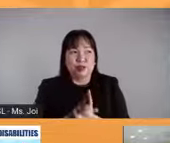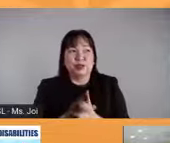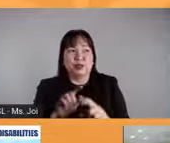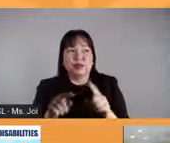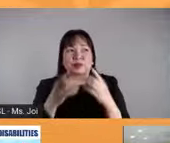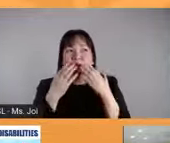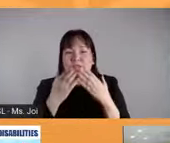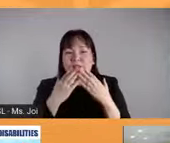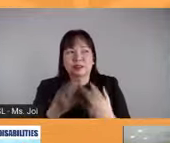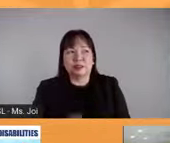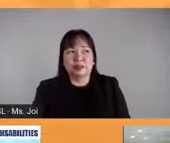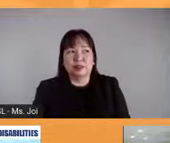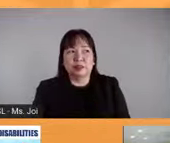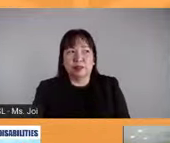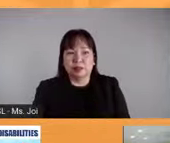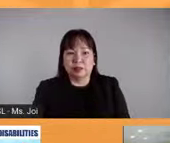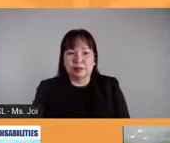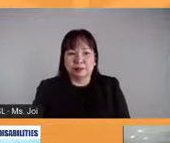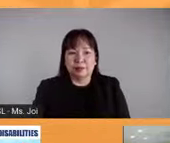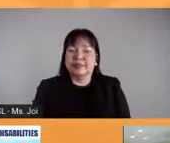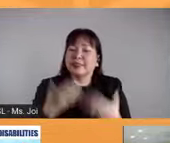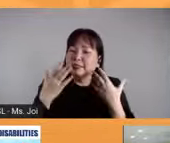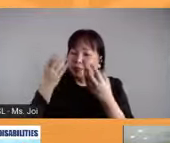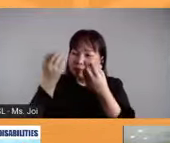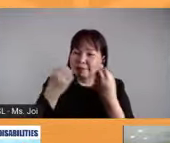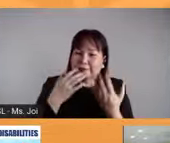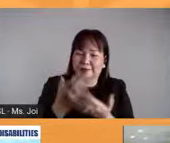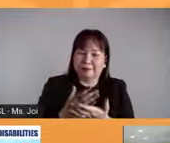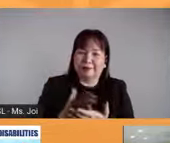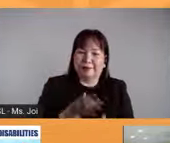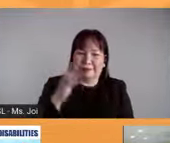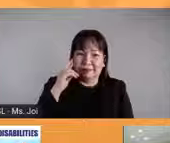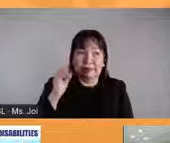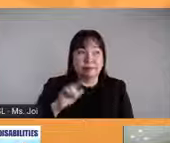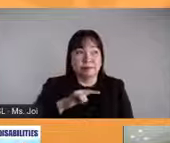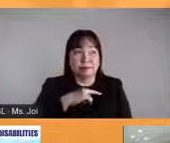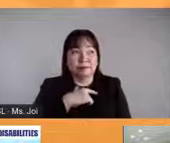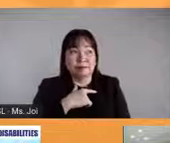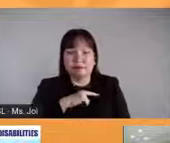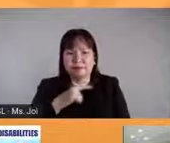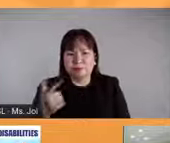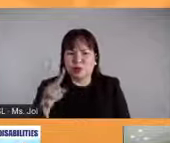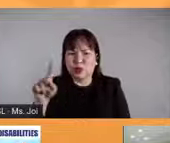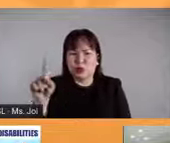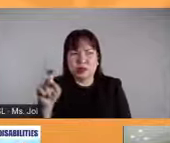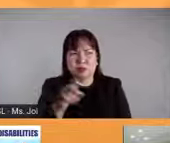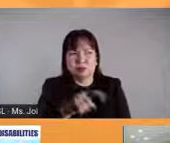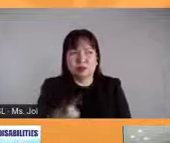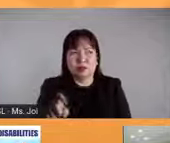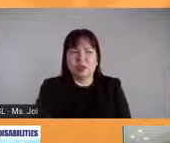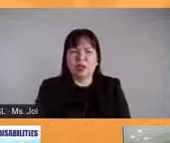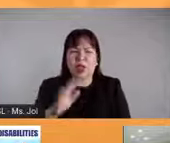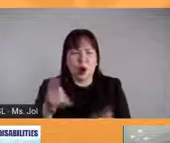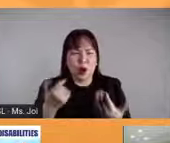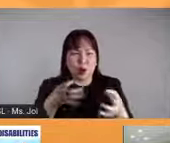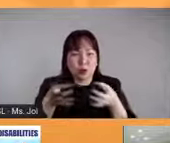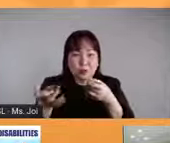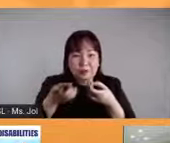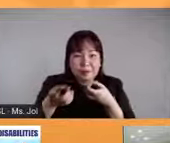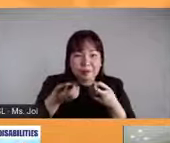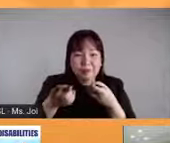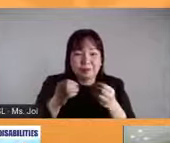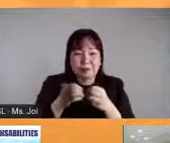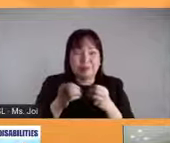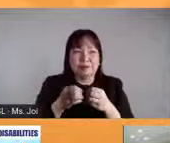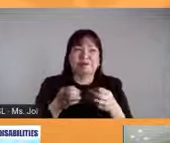much, Sir Anil, for sharing. Ngayon po, kung tatanungin po kayo, paano kaya natin mailalarawan ng estado ng